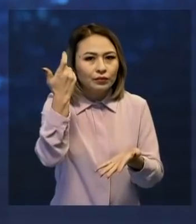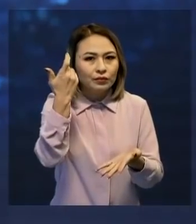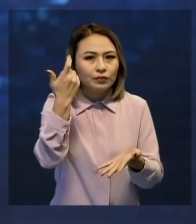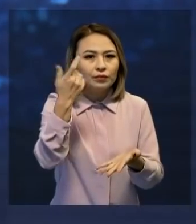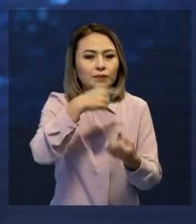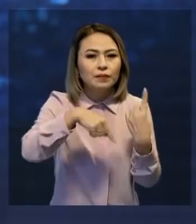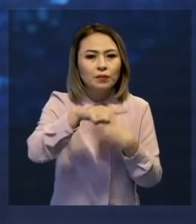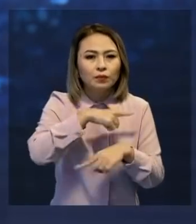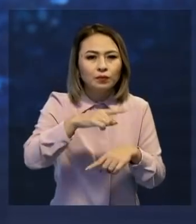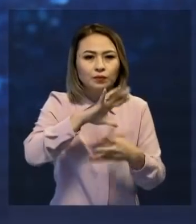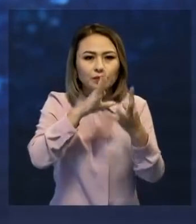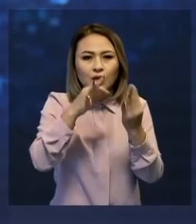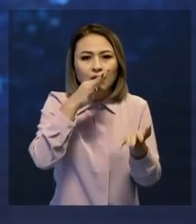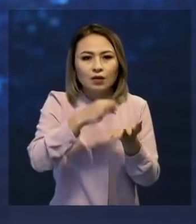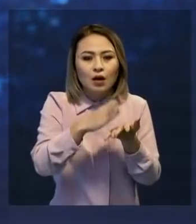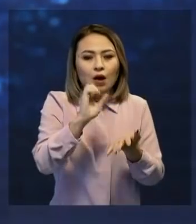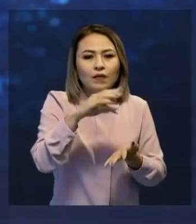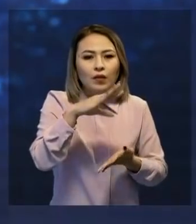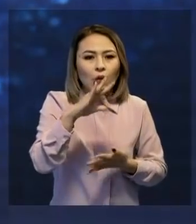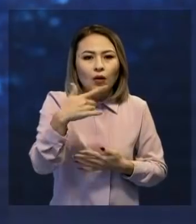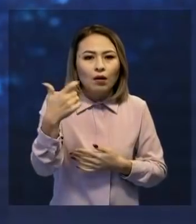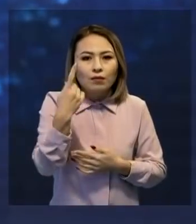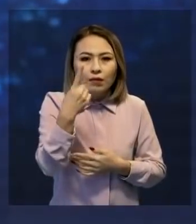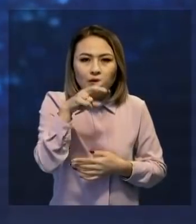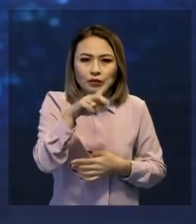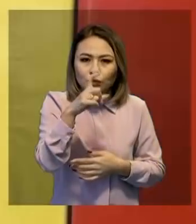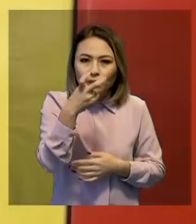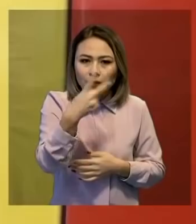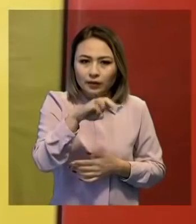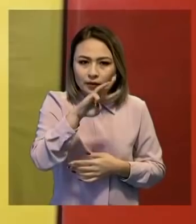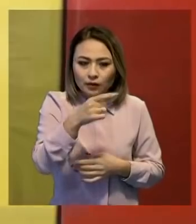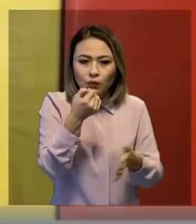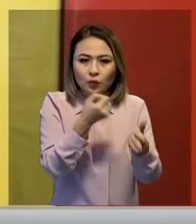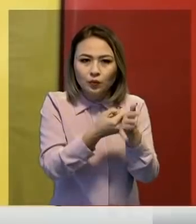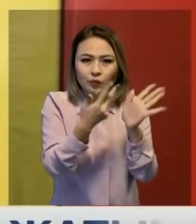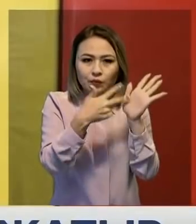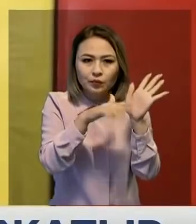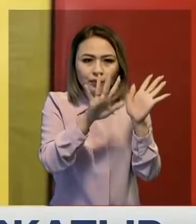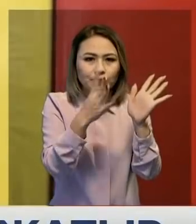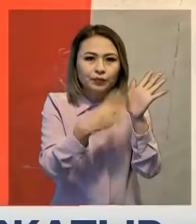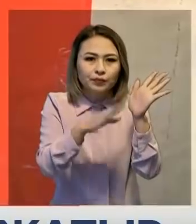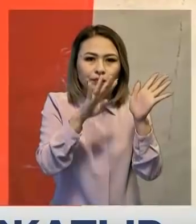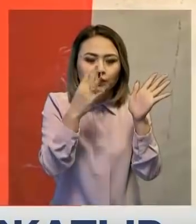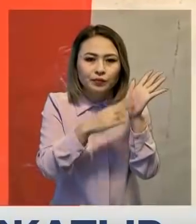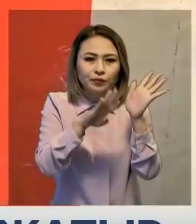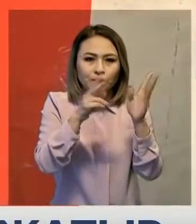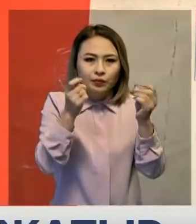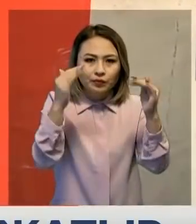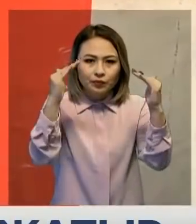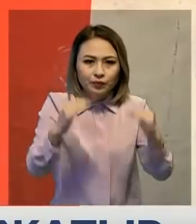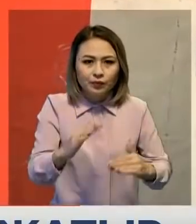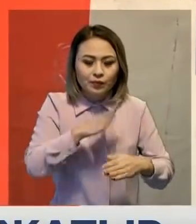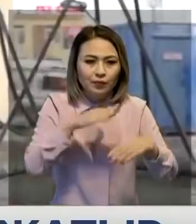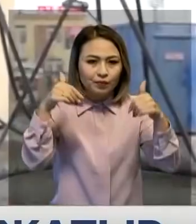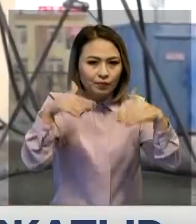елері бизнестің әлеметтік жауап кешілік аясында афты ғаздың бір литрін 120 тенгеден 85-90 тенгеге дейін арзандату